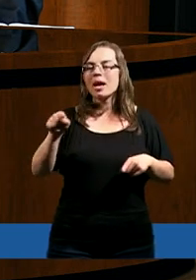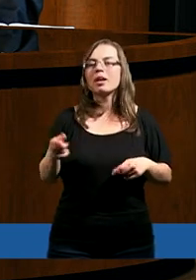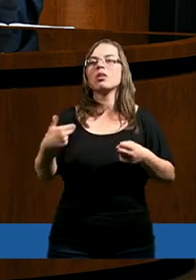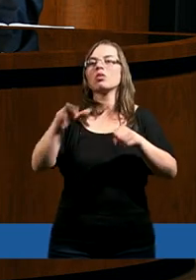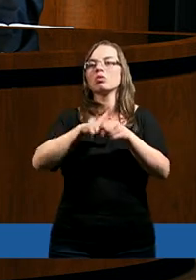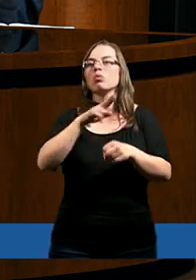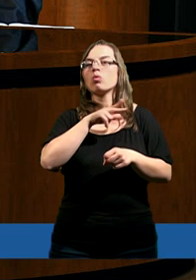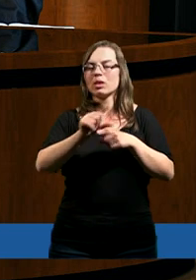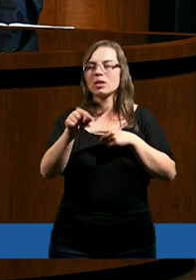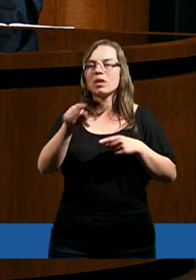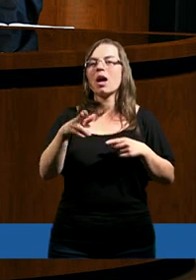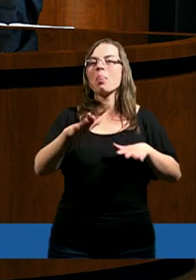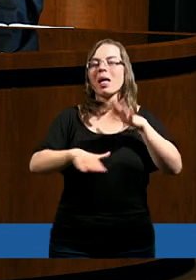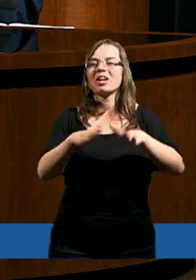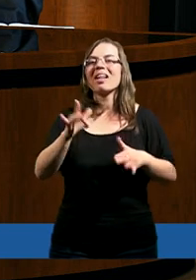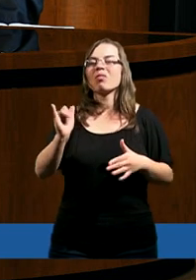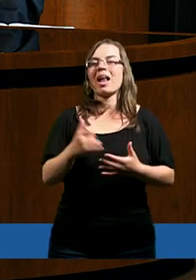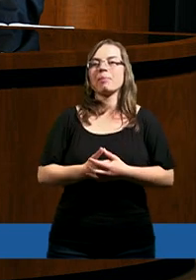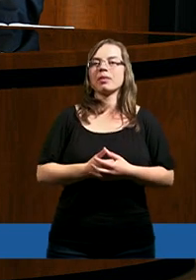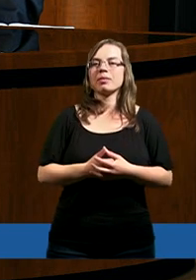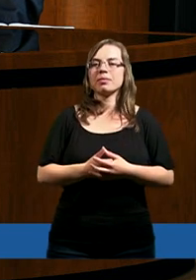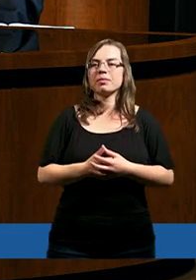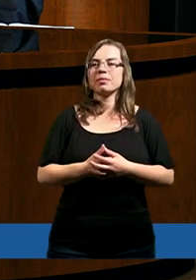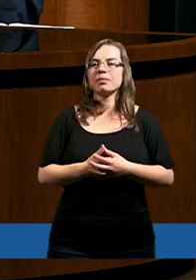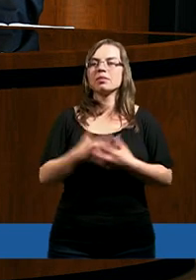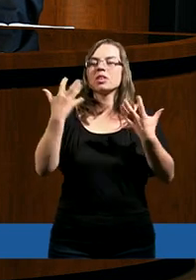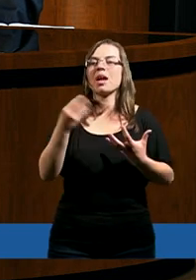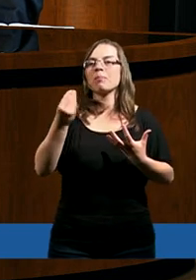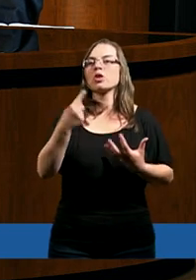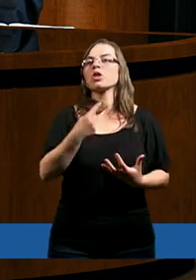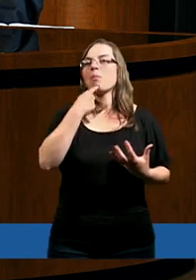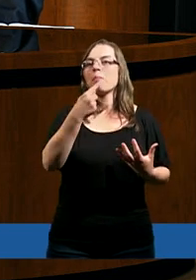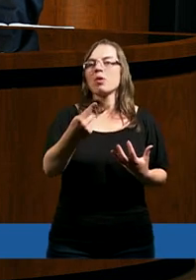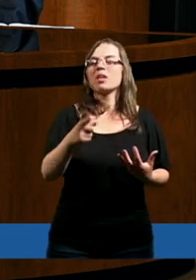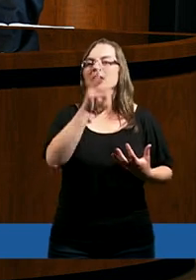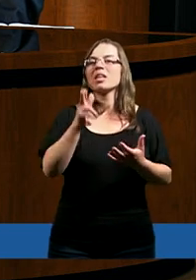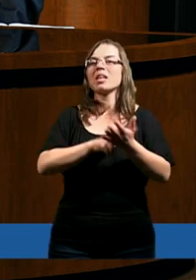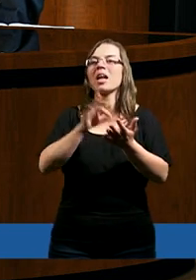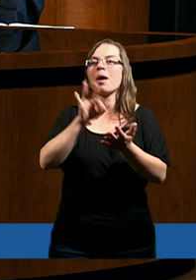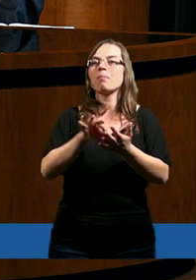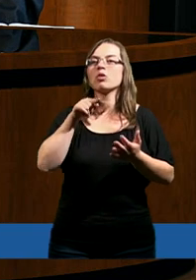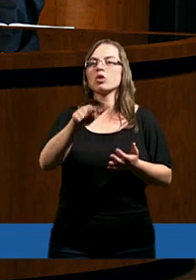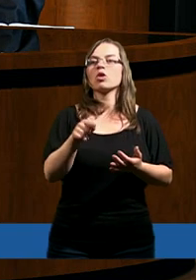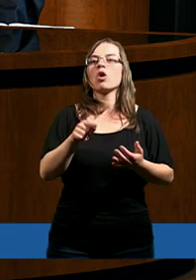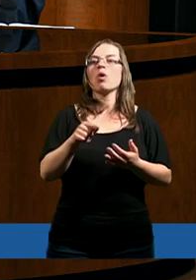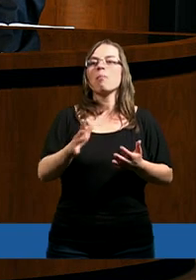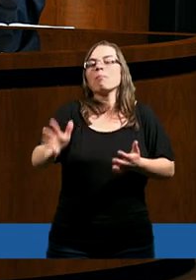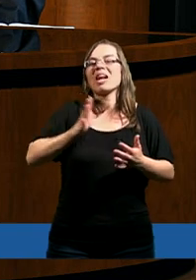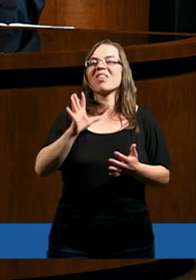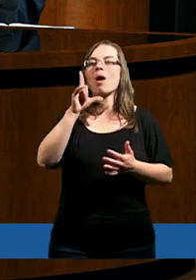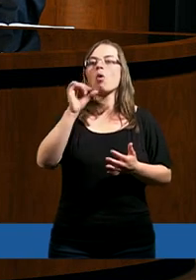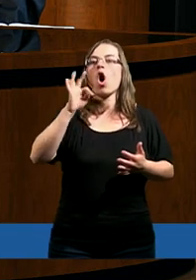tych, którzy mogą nas naśladować. Ja chciałam jeszcze powiedzieć, że na pewno on to bardzo